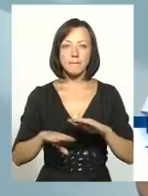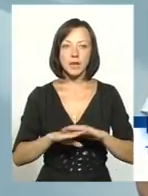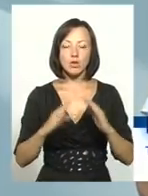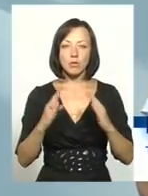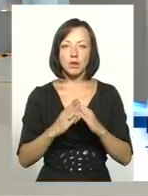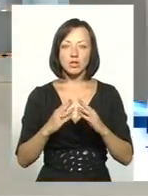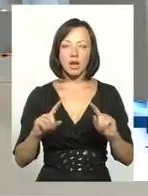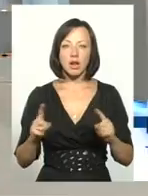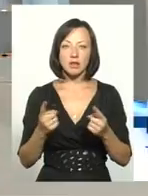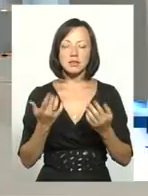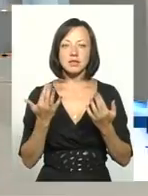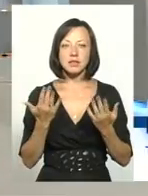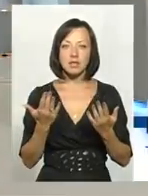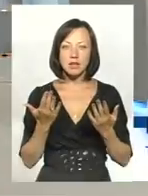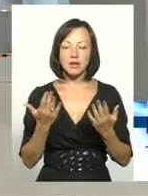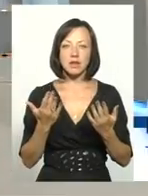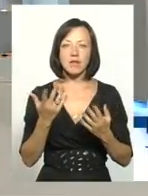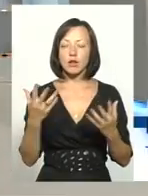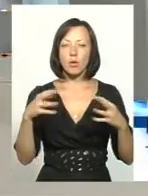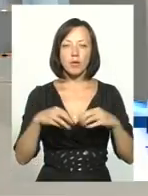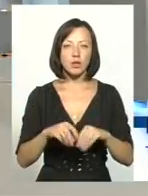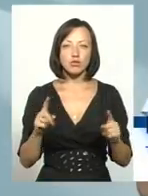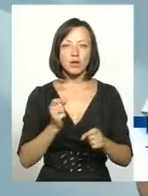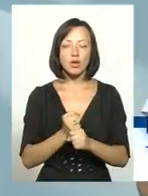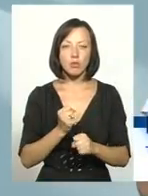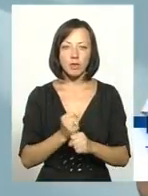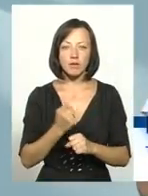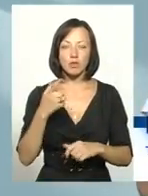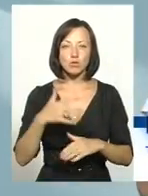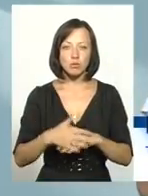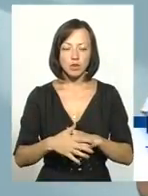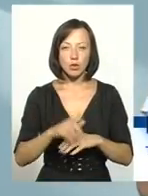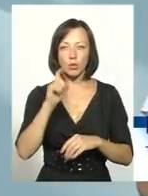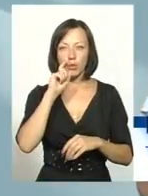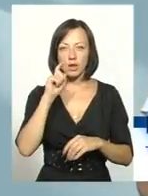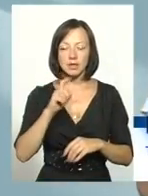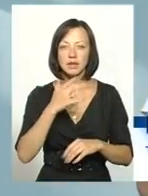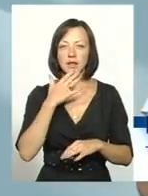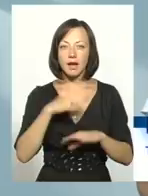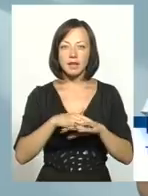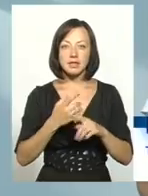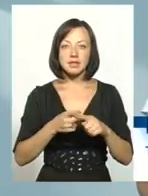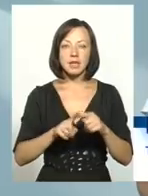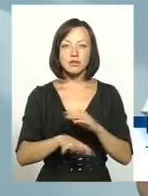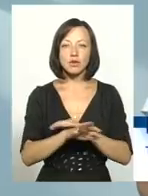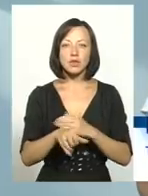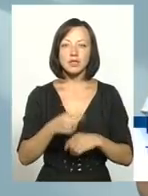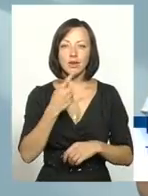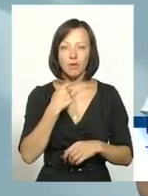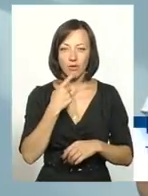Я же вам тоді ще говорив, скільки ви б не об'єднули, що ви не робили? Ви розумієте, що в якій українській нації – це згодійська хрома.